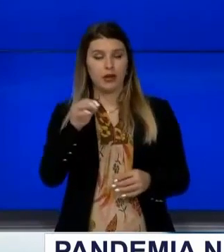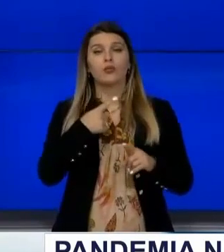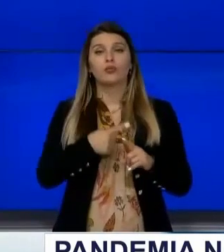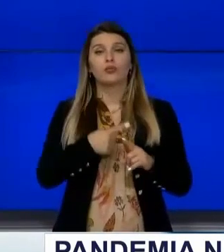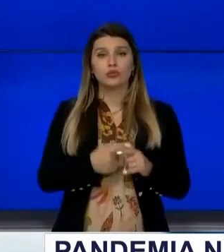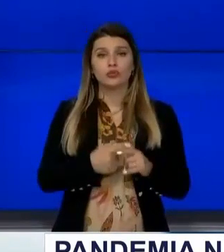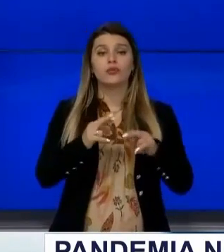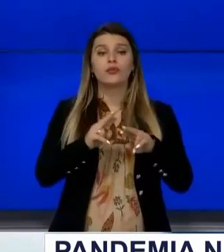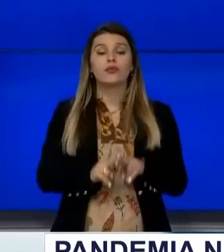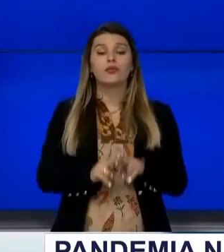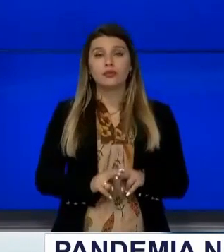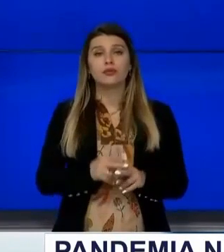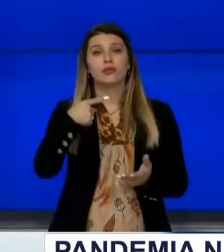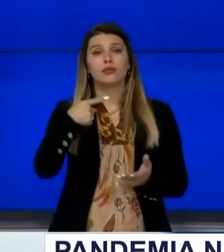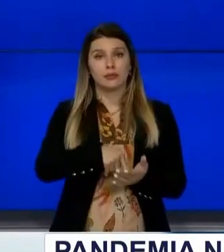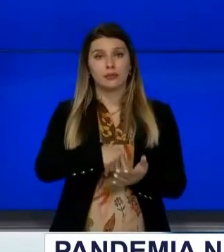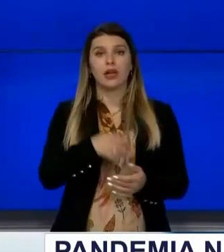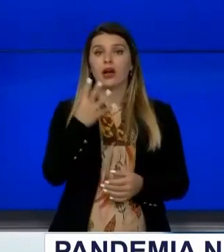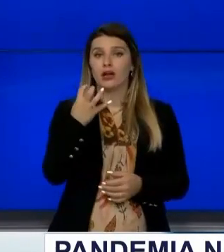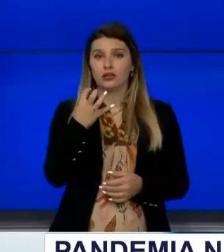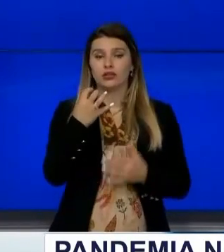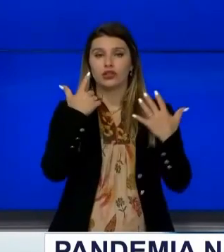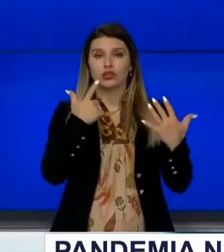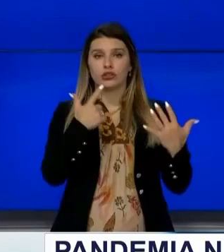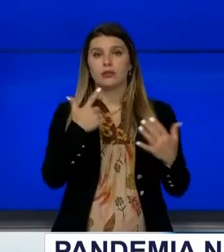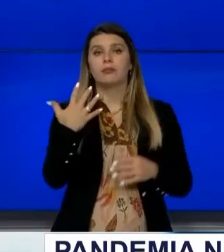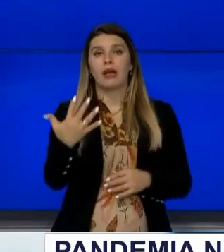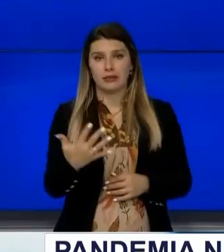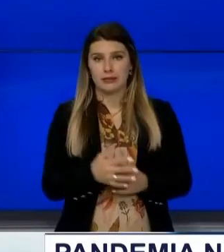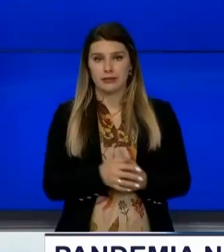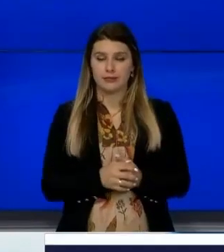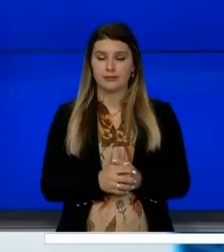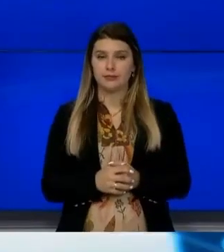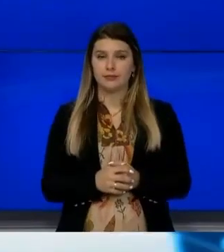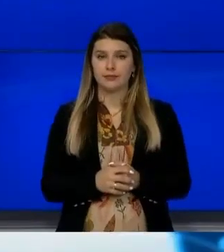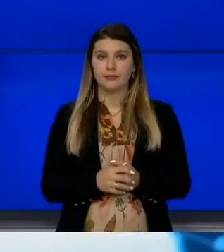rasteve aktive është 1.475 persona